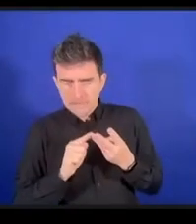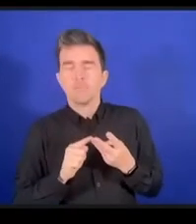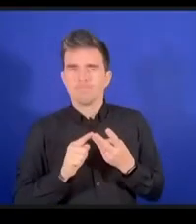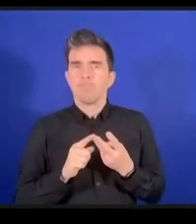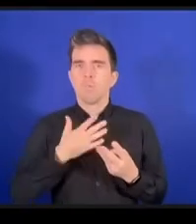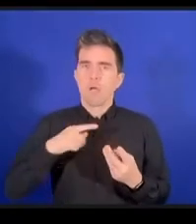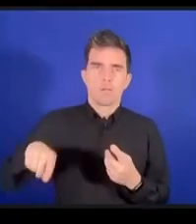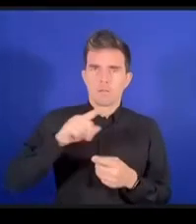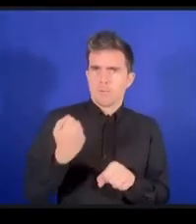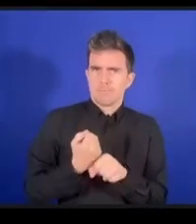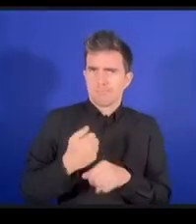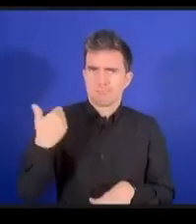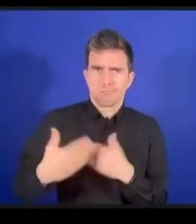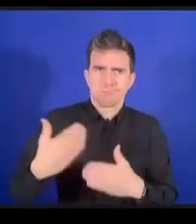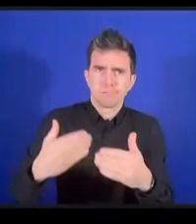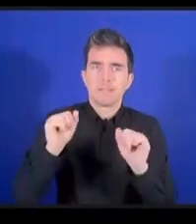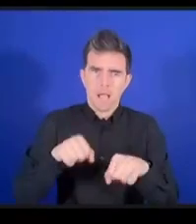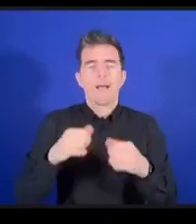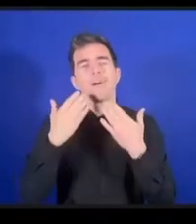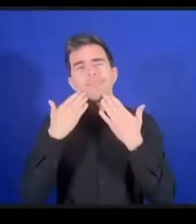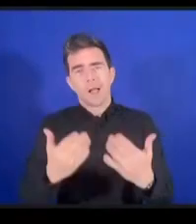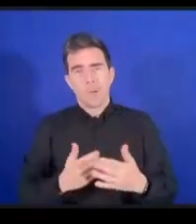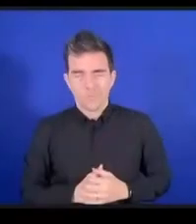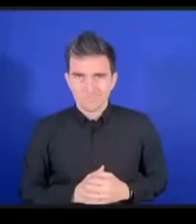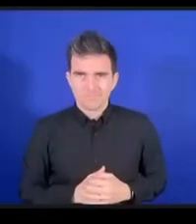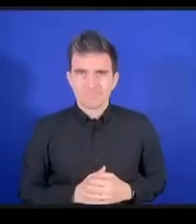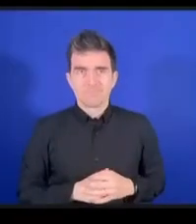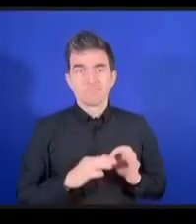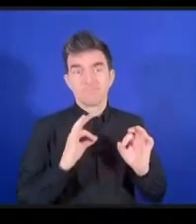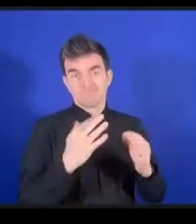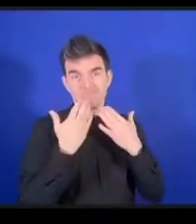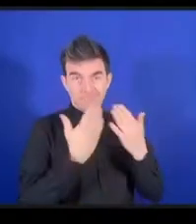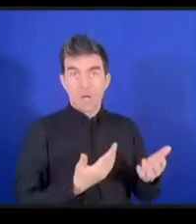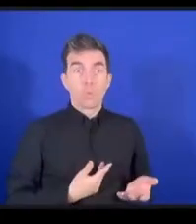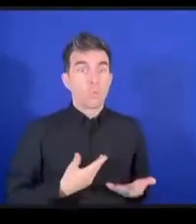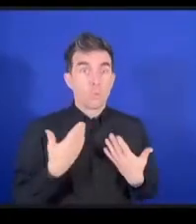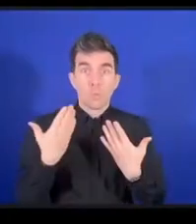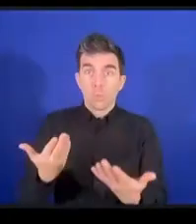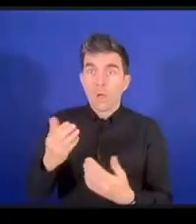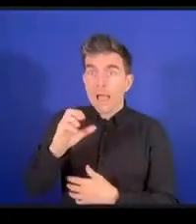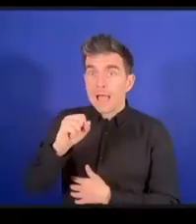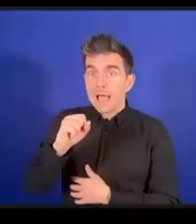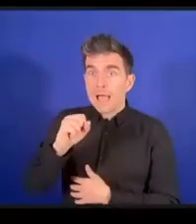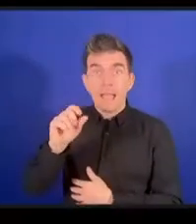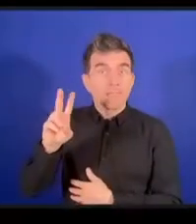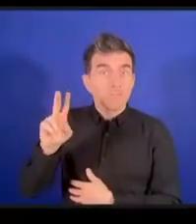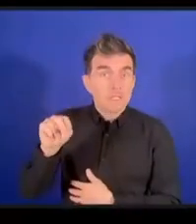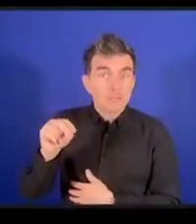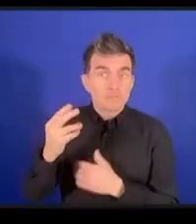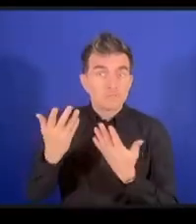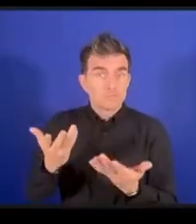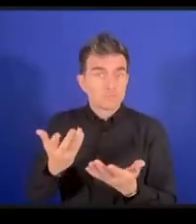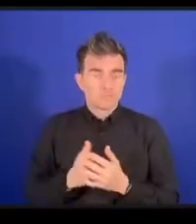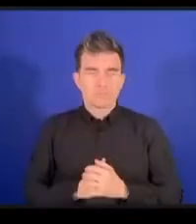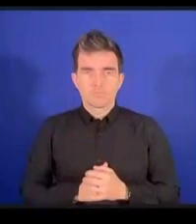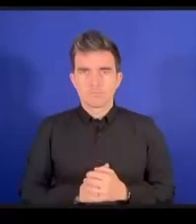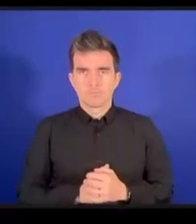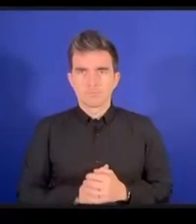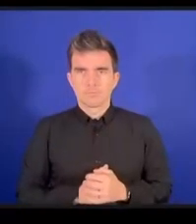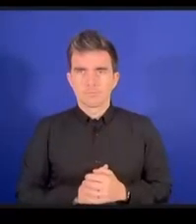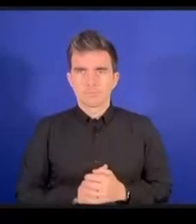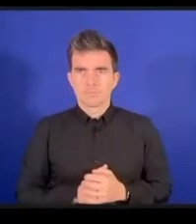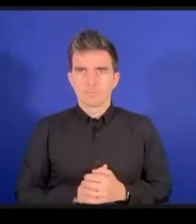基づくような形で話し合いを進めてほしいと思いますでは最後スティーブンスティーブン・マーヴィです